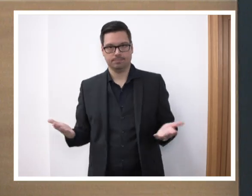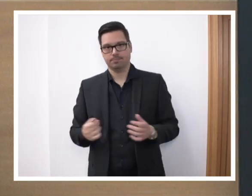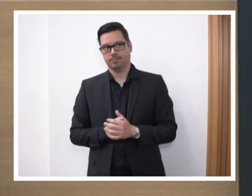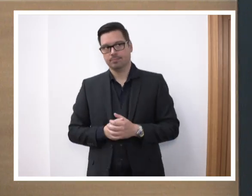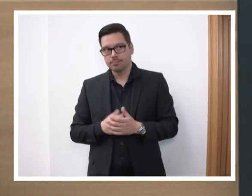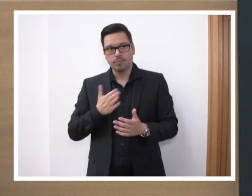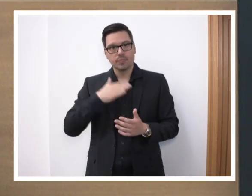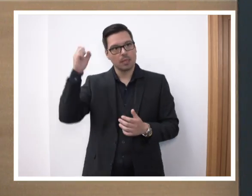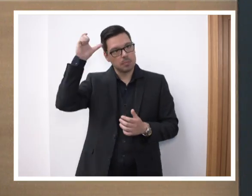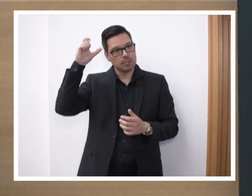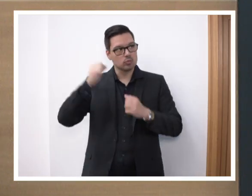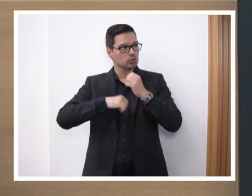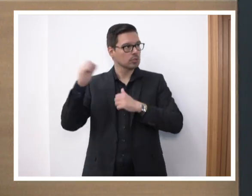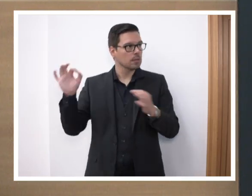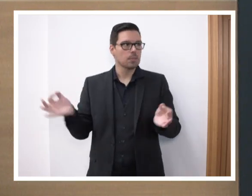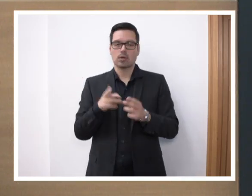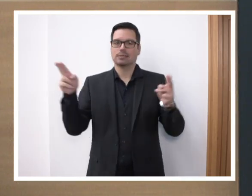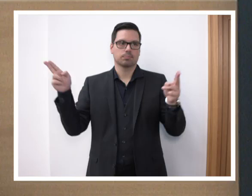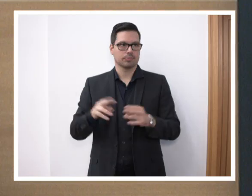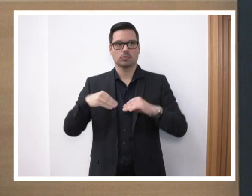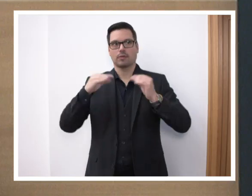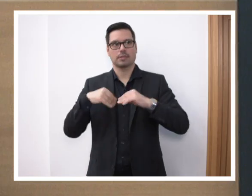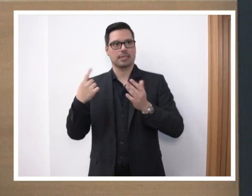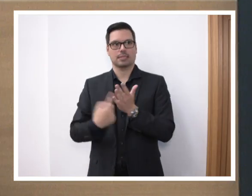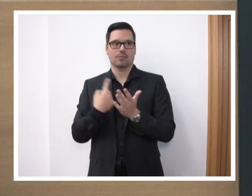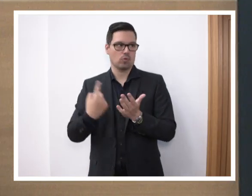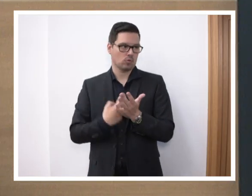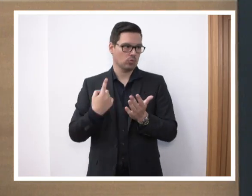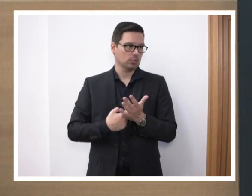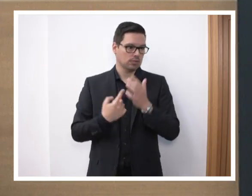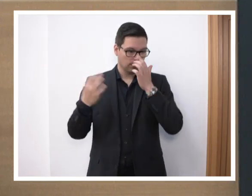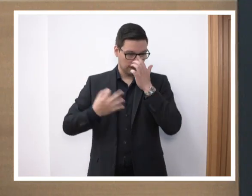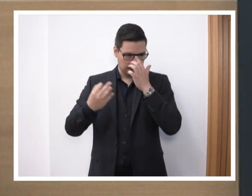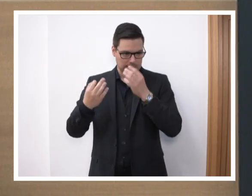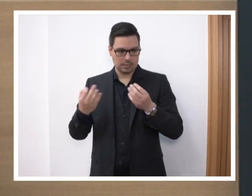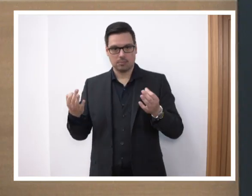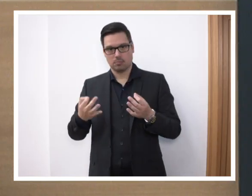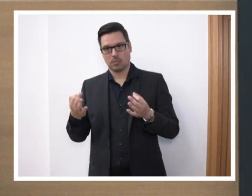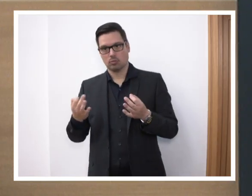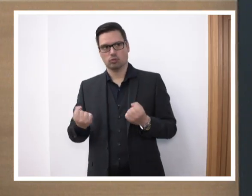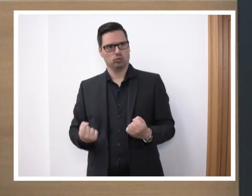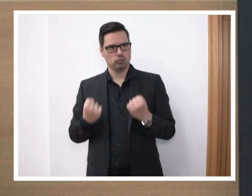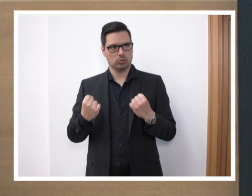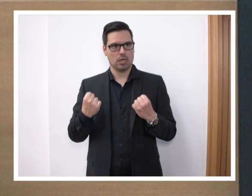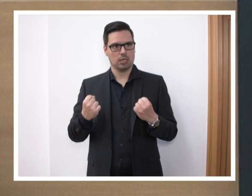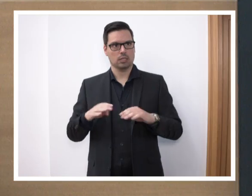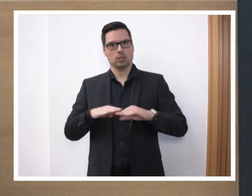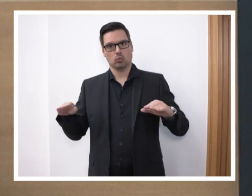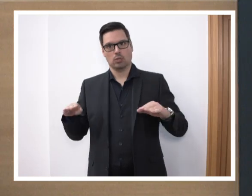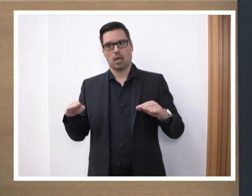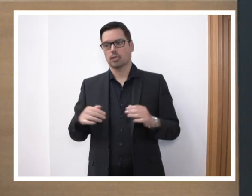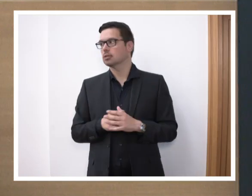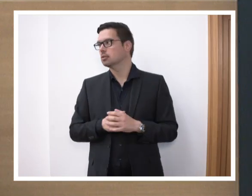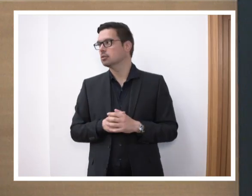Unser Bildungssystem braucht keine Senkung von Qualitätsanforderungen. Was es braucht, ist eine starke und verlässliche Grundlage,